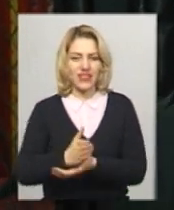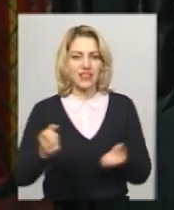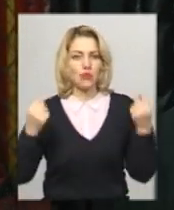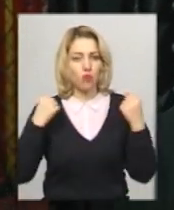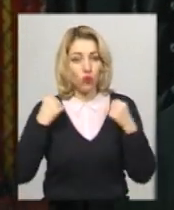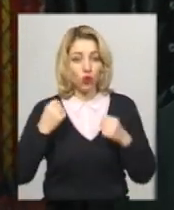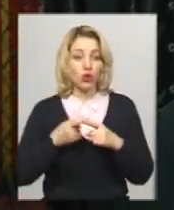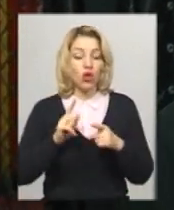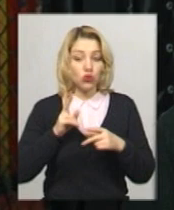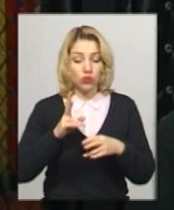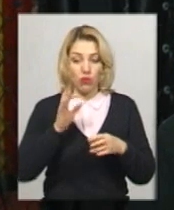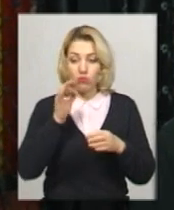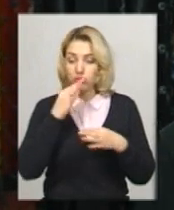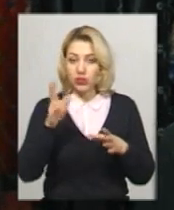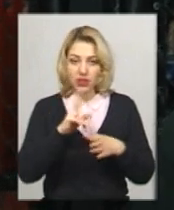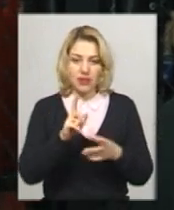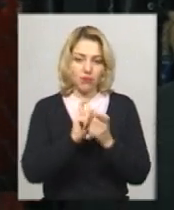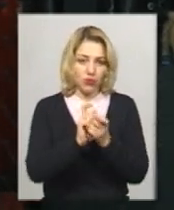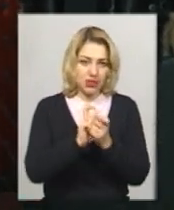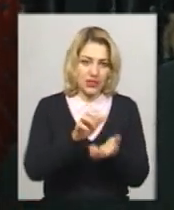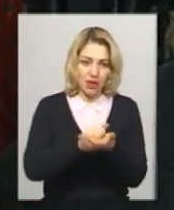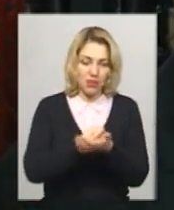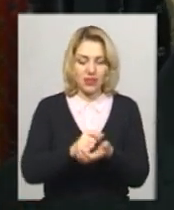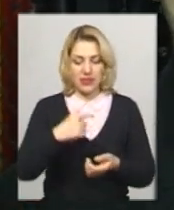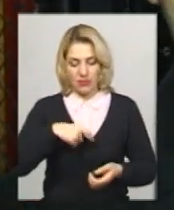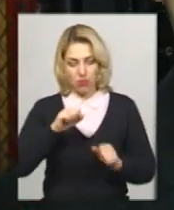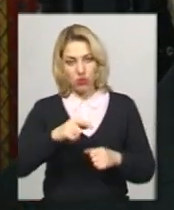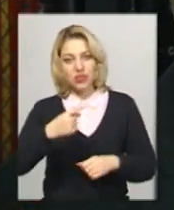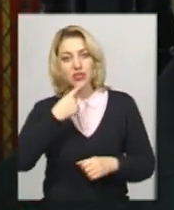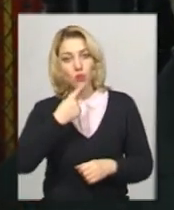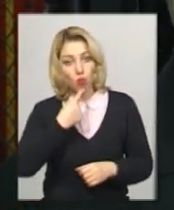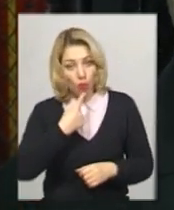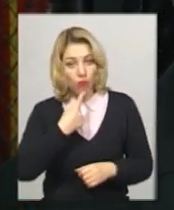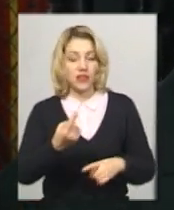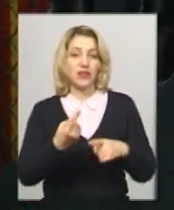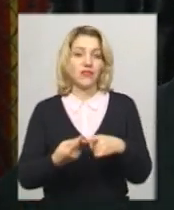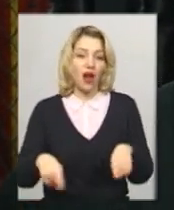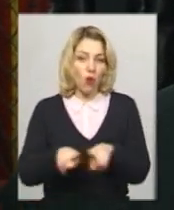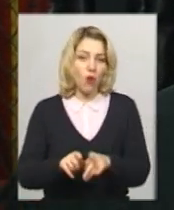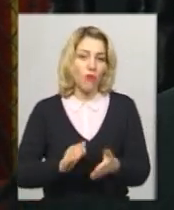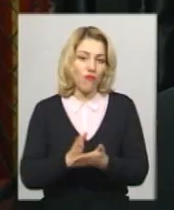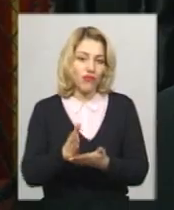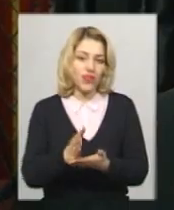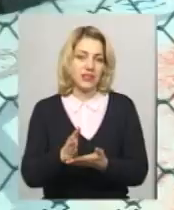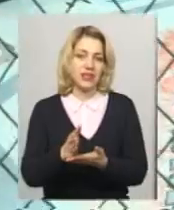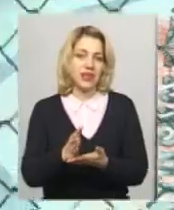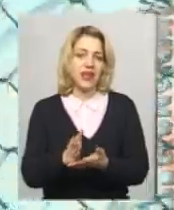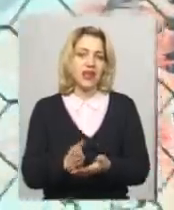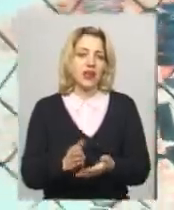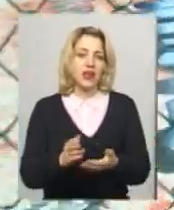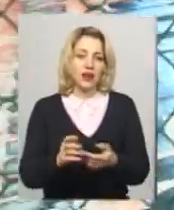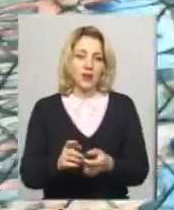що займається будь-яким єдиноборством, боєць може себе спробувати в цьому виді контактних єдиноборств.